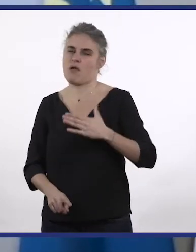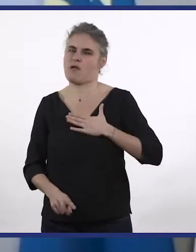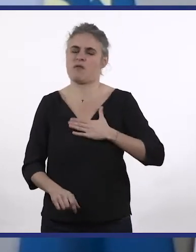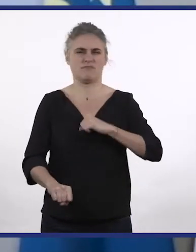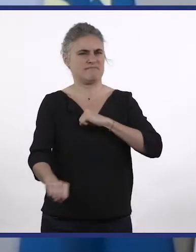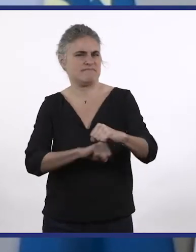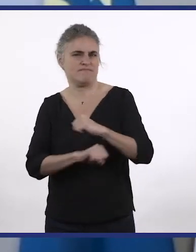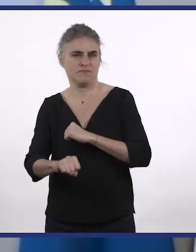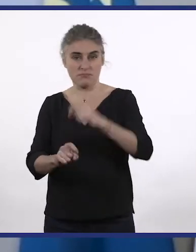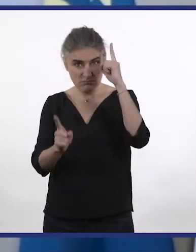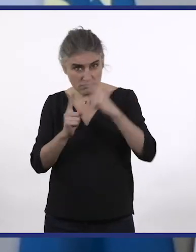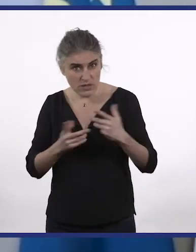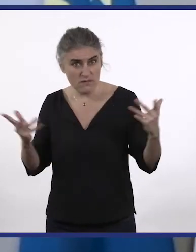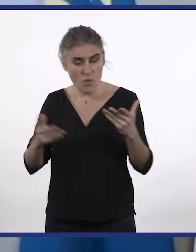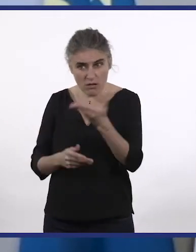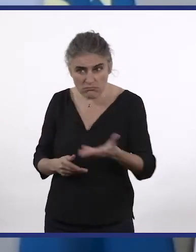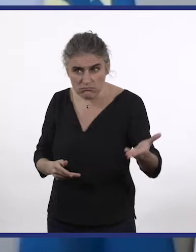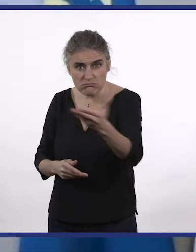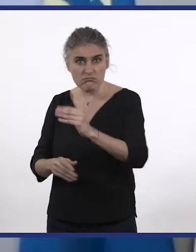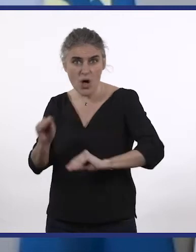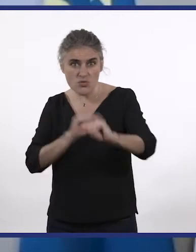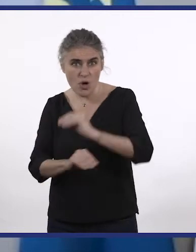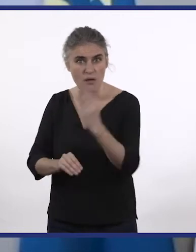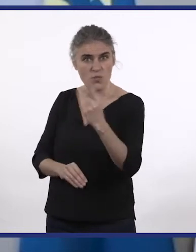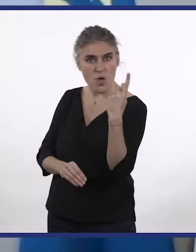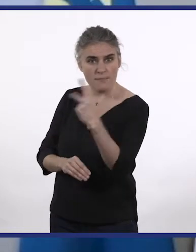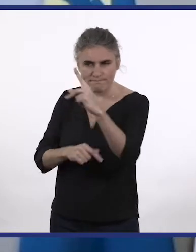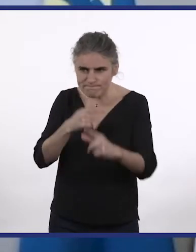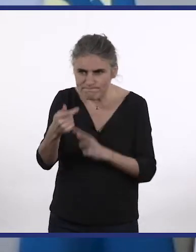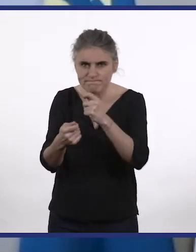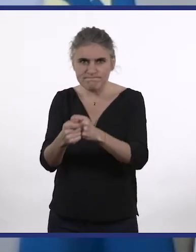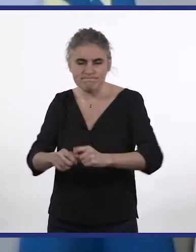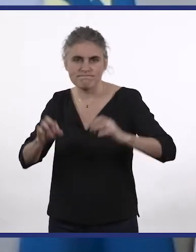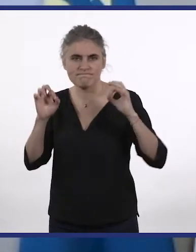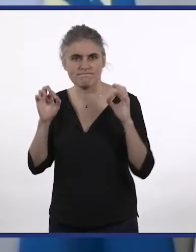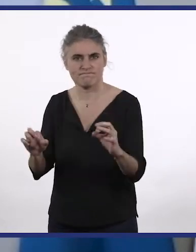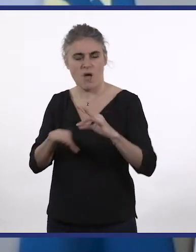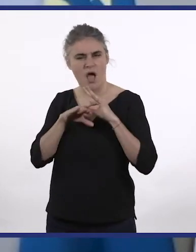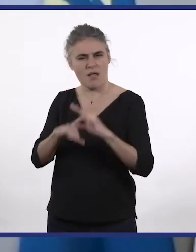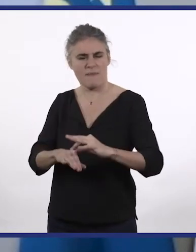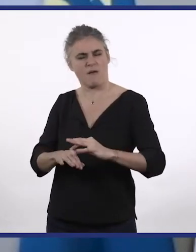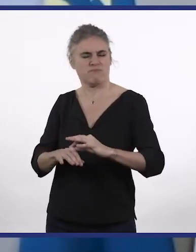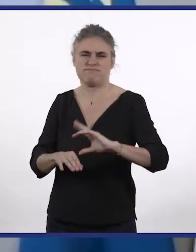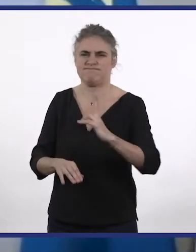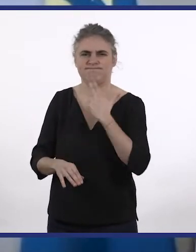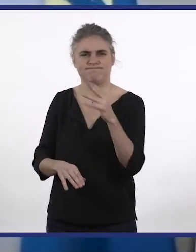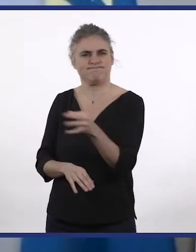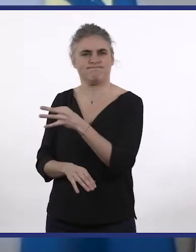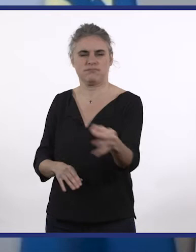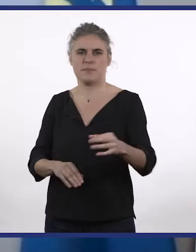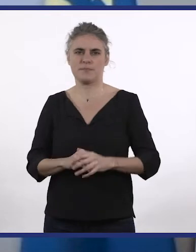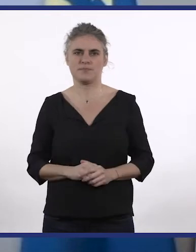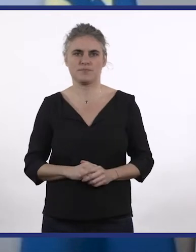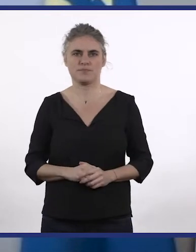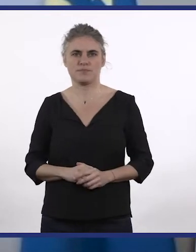travaillons activement pour permettre une prise en charge adéquate des besoins des personnes trisomiques et un accompagnement adapté. Dès à